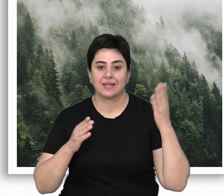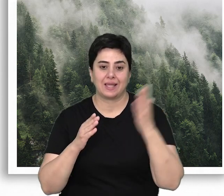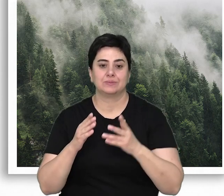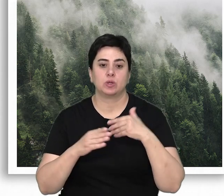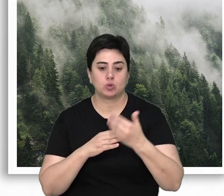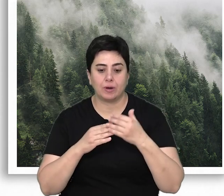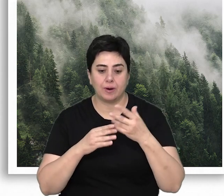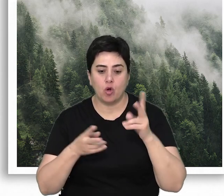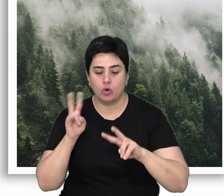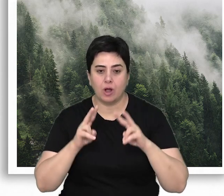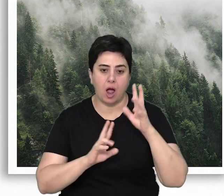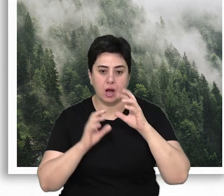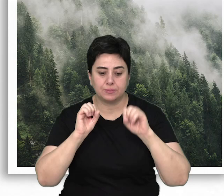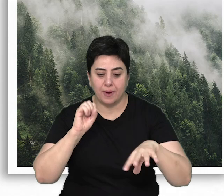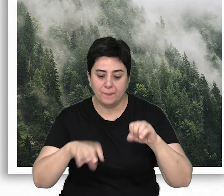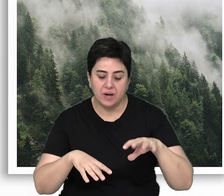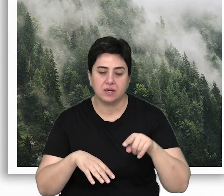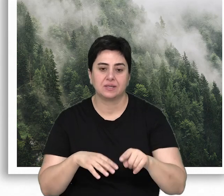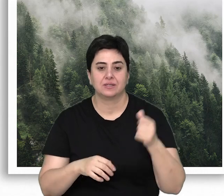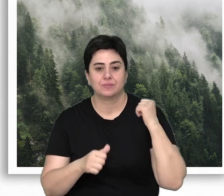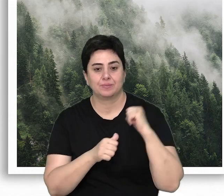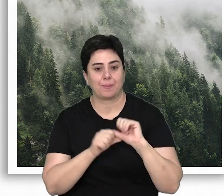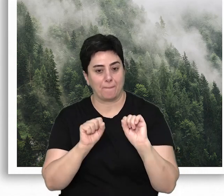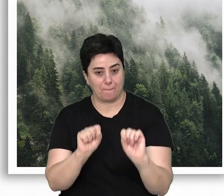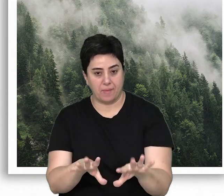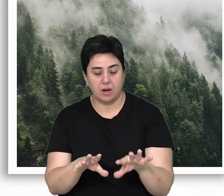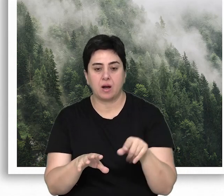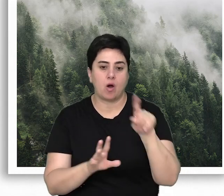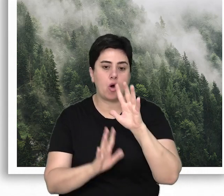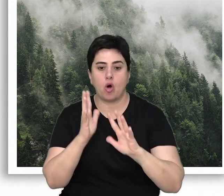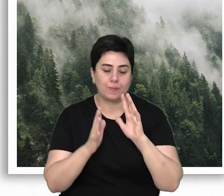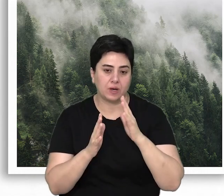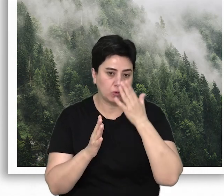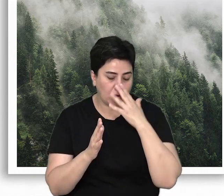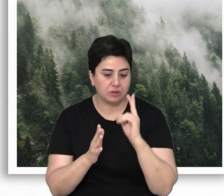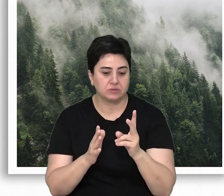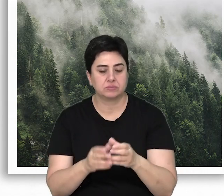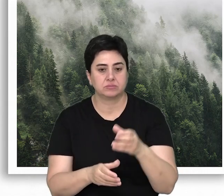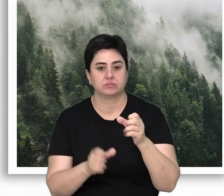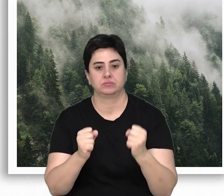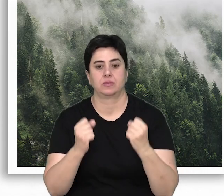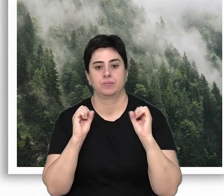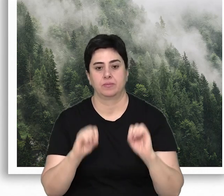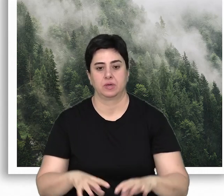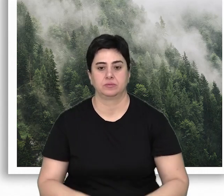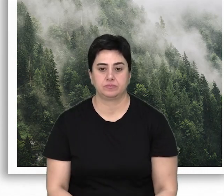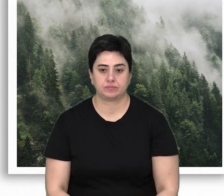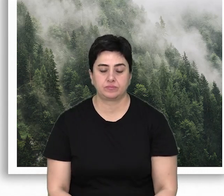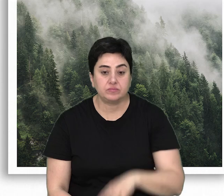Kesimden sonra kalan bazı ölü ağaç gövdelerinin bir kısmı dikili bırakılarak, ormanda suni dikili kütükler oluşturulmalıdır.